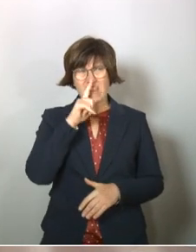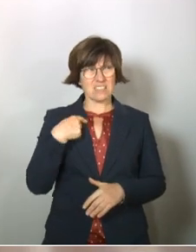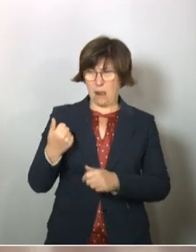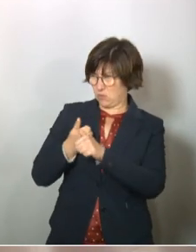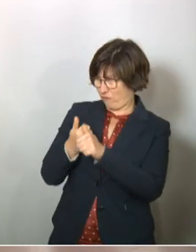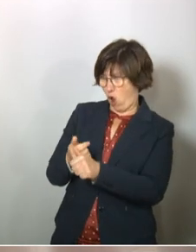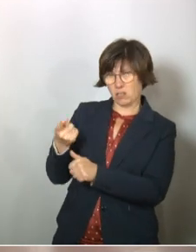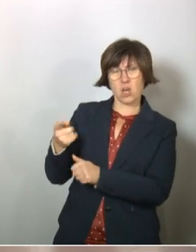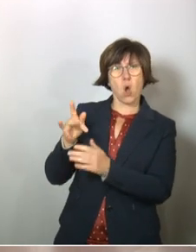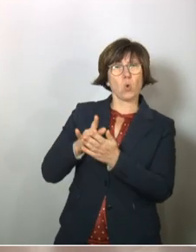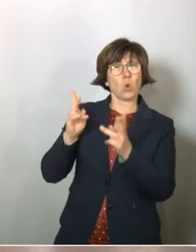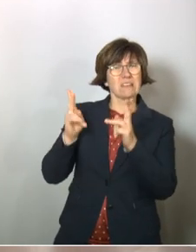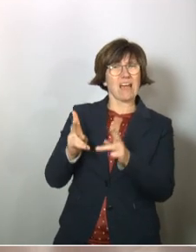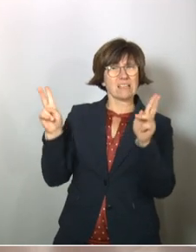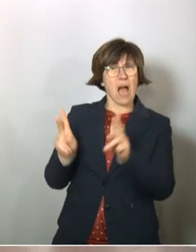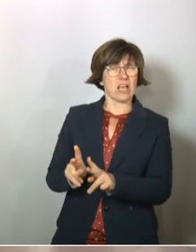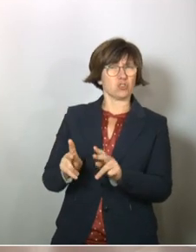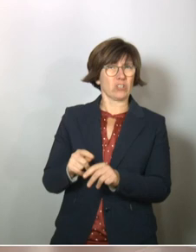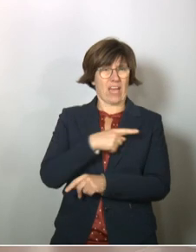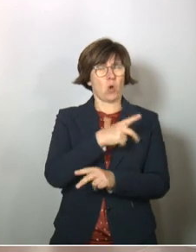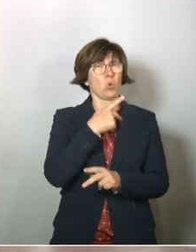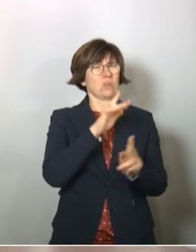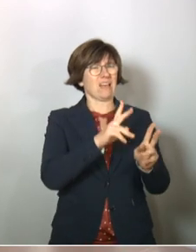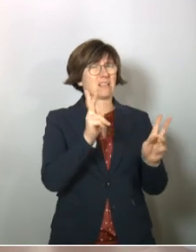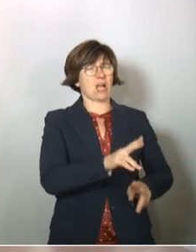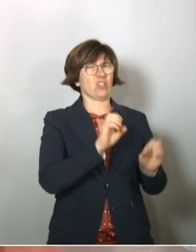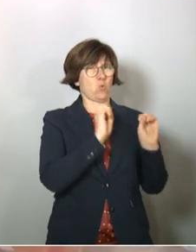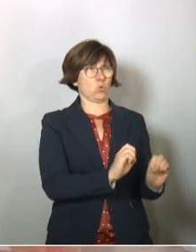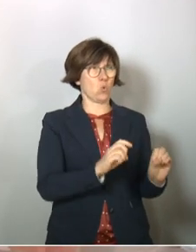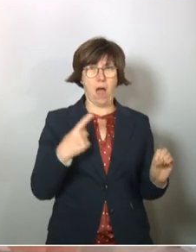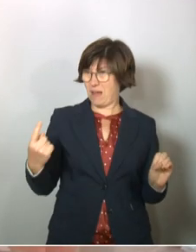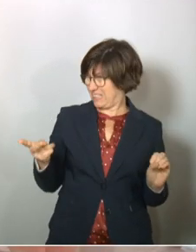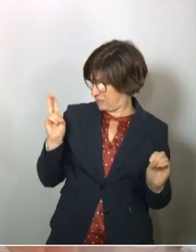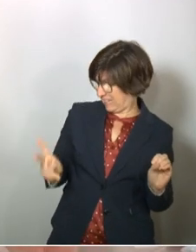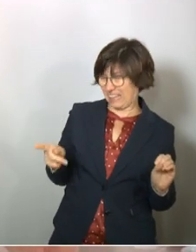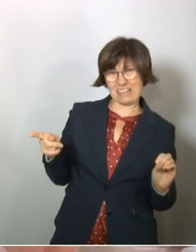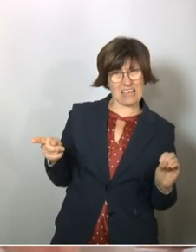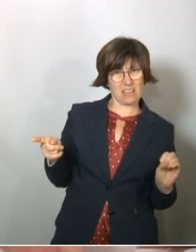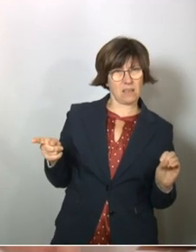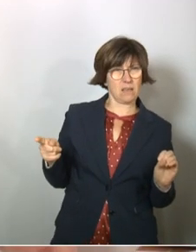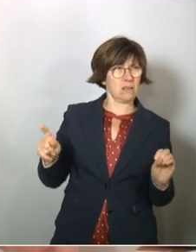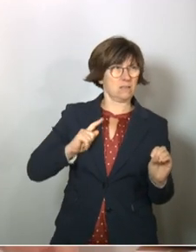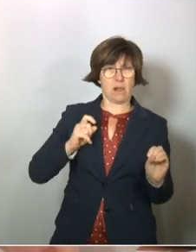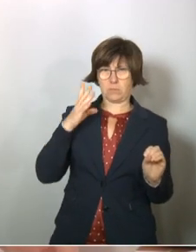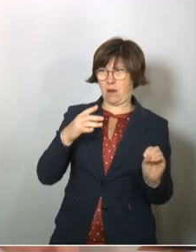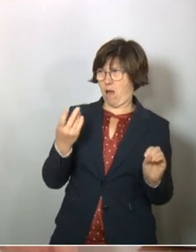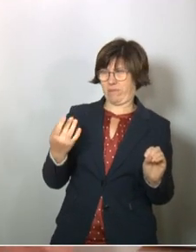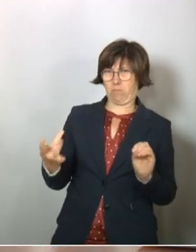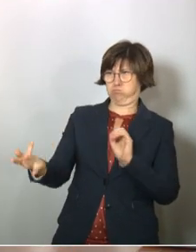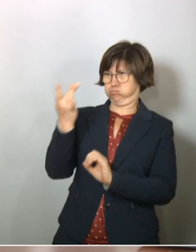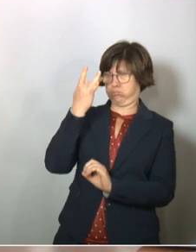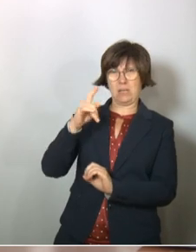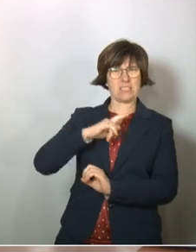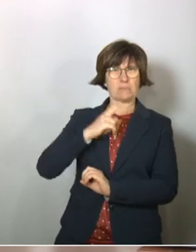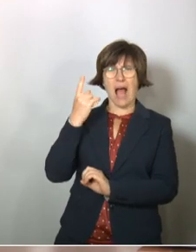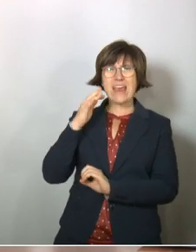folge, muss ich Grundrechte kaum einschränken, was mir sehr gefiele. Aber wenn er dann Recht hätte, bin ich natürlich ruiniert. Ich